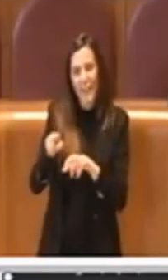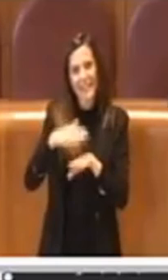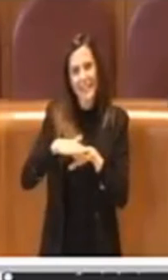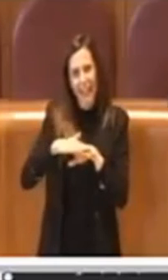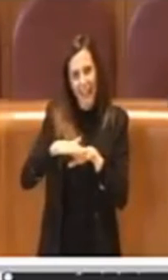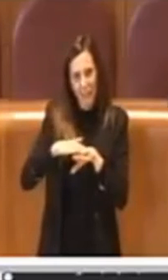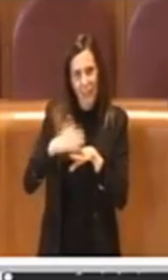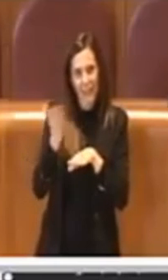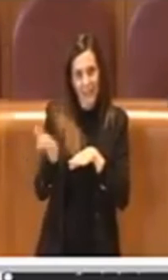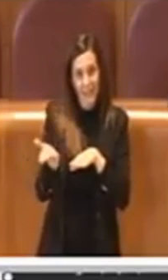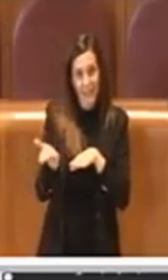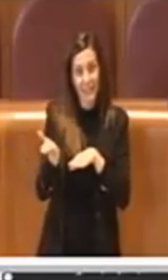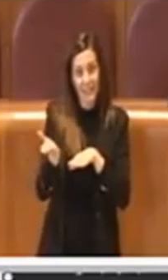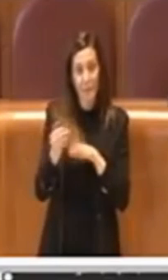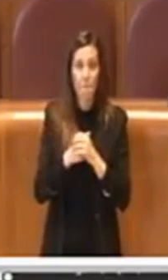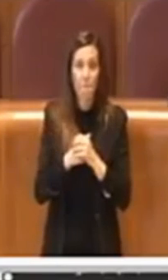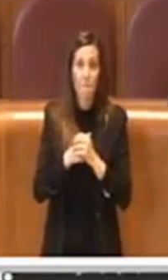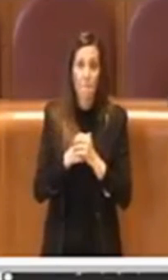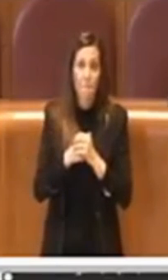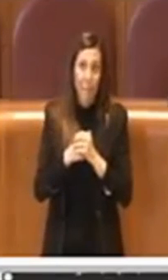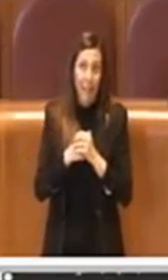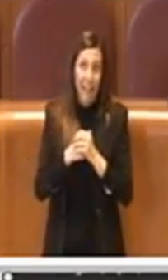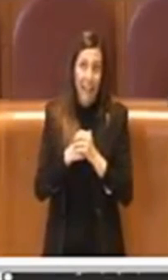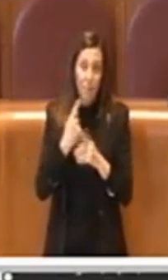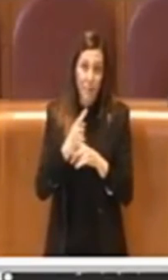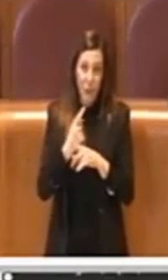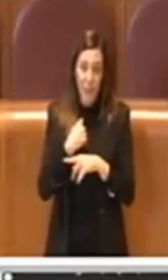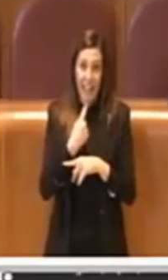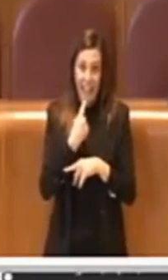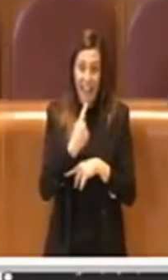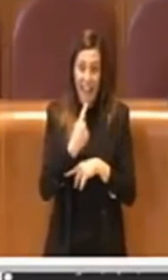c'è da dire alcune cose,